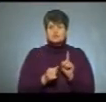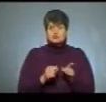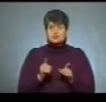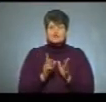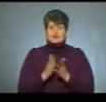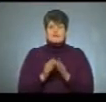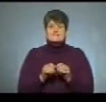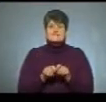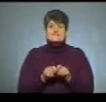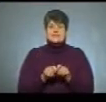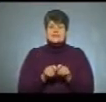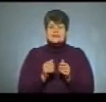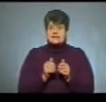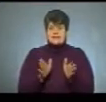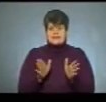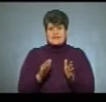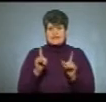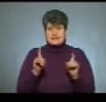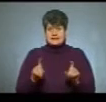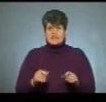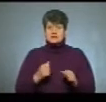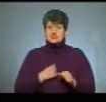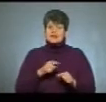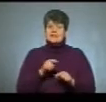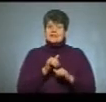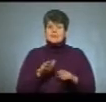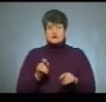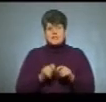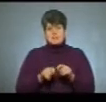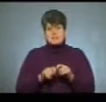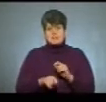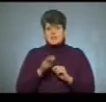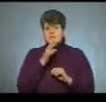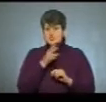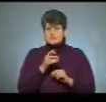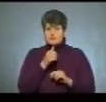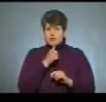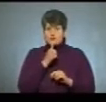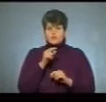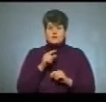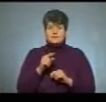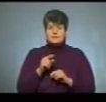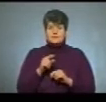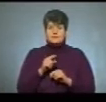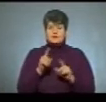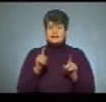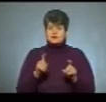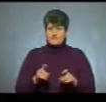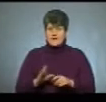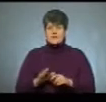відкриті тести, але їх, на жаль, не можна. Можна перевірити під час пробного тестування спеціальними,